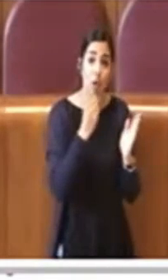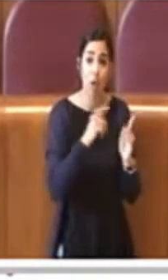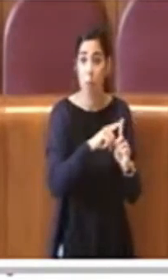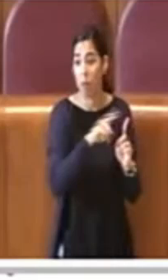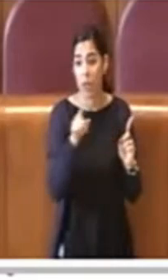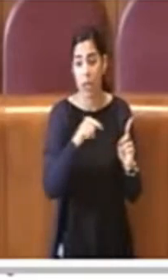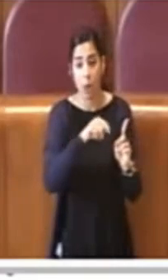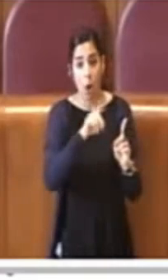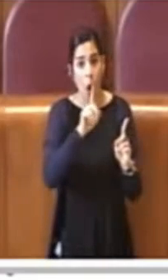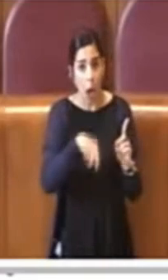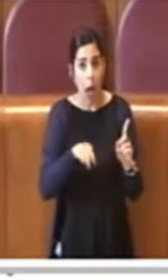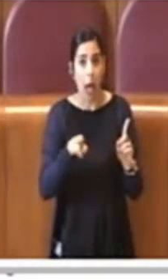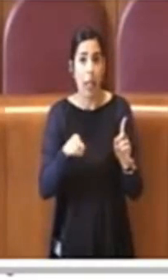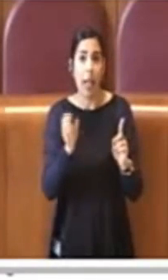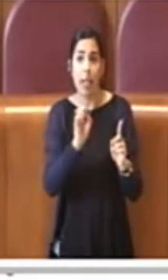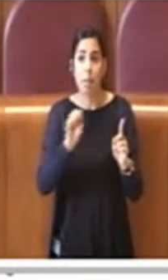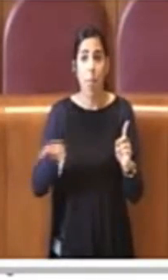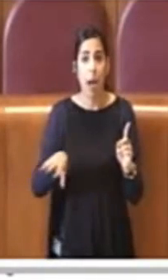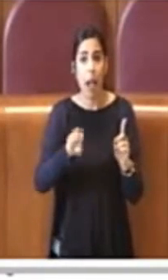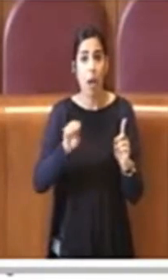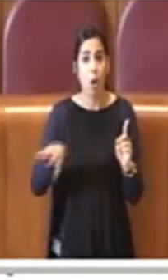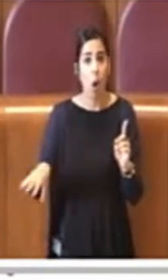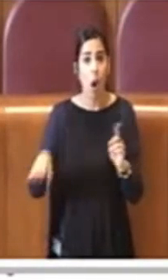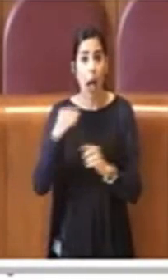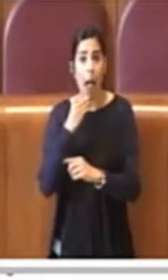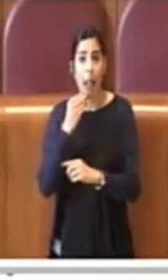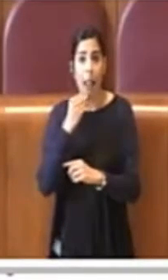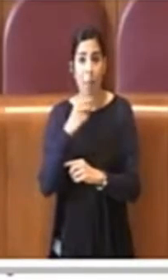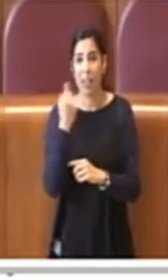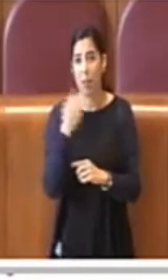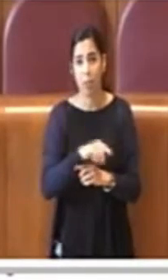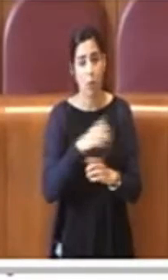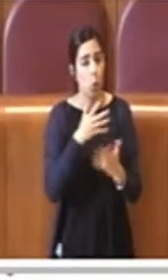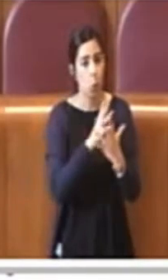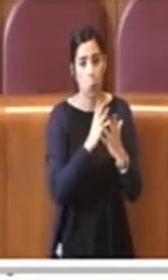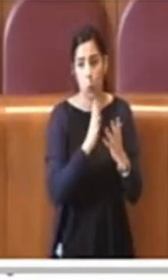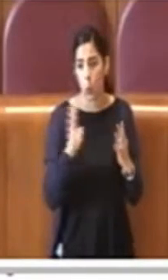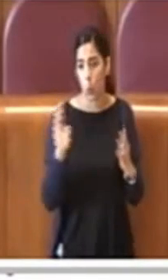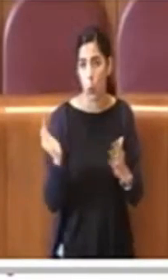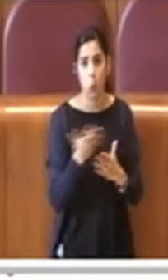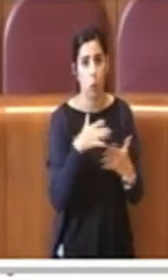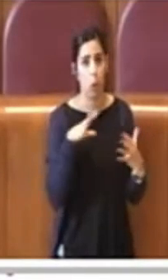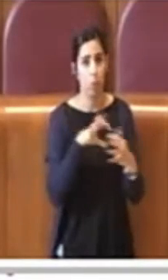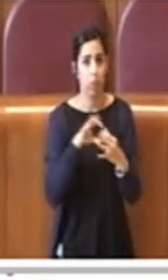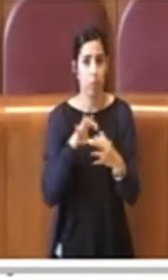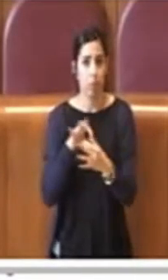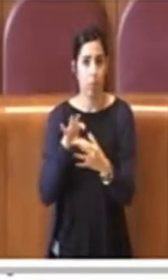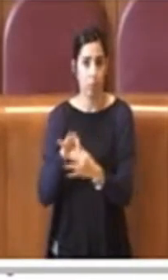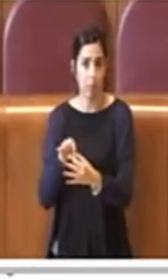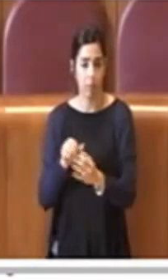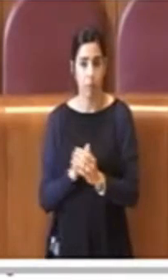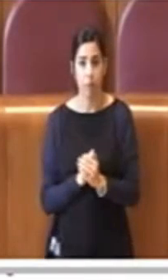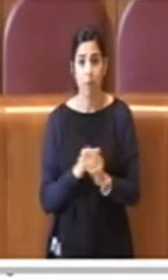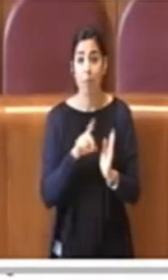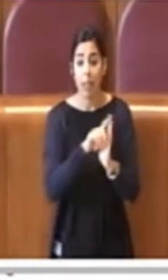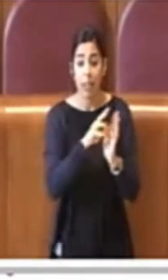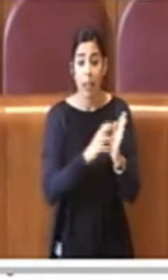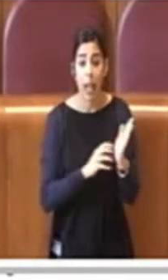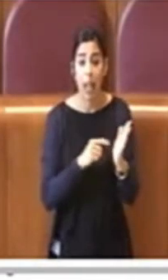ad arrivare allo spreco alimentare, dove evidentemente si mettono in rapporto